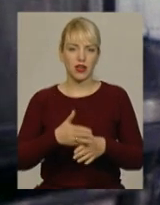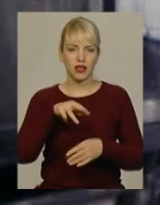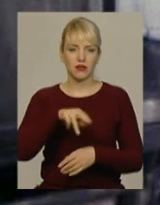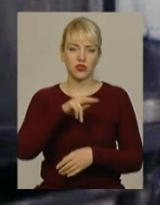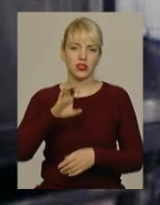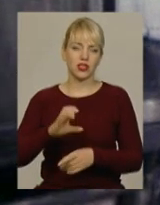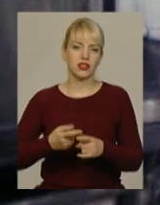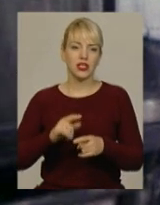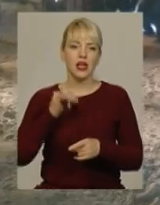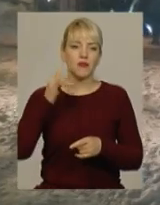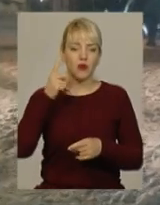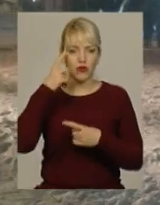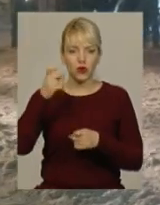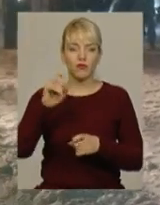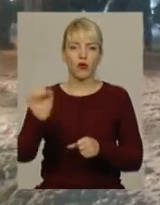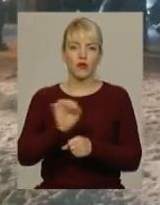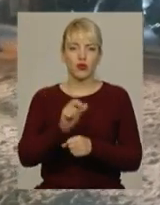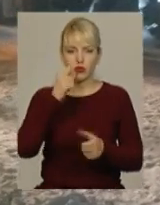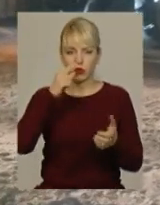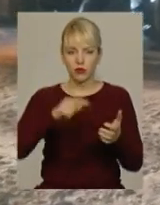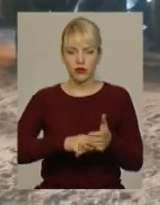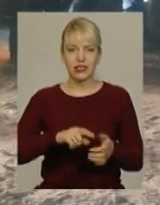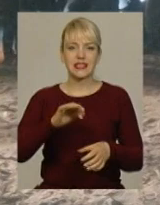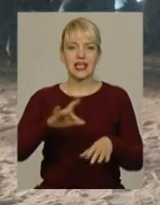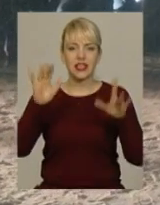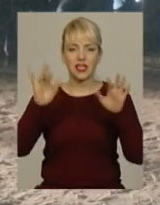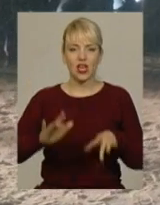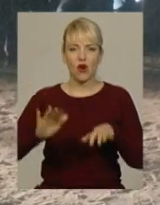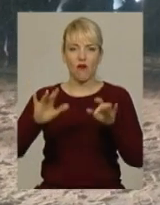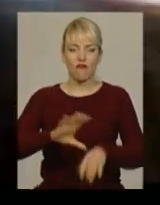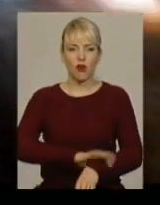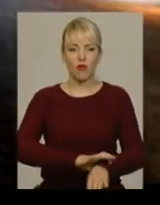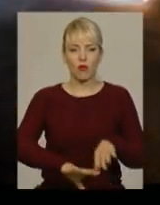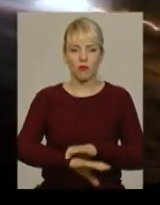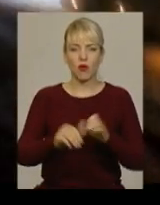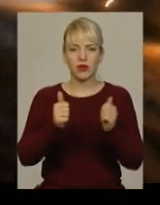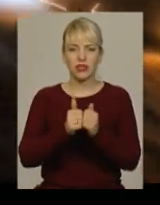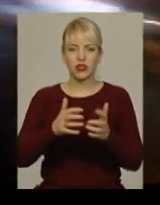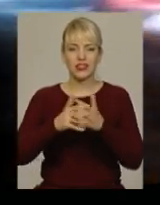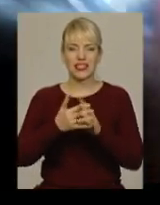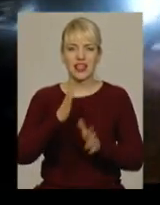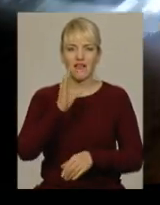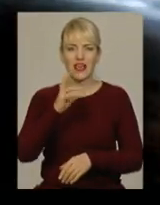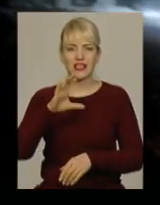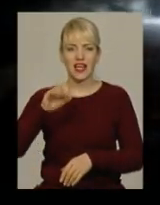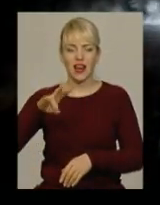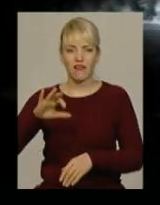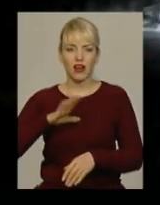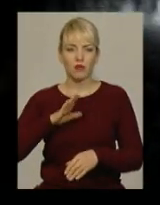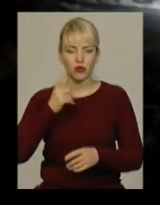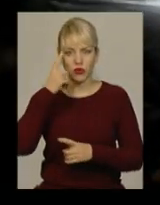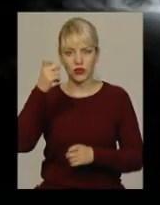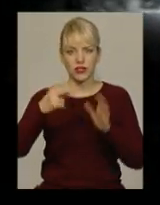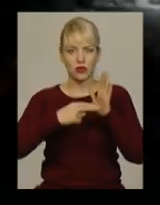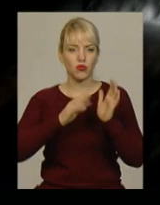Повідомлення про автівку, що опинилася у сніговому полоні поблизу села Веселівка, надійшло до служби порятунку близько сьомої